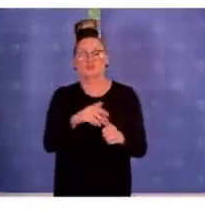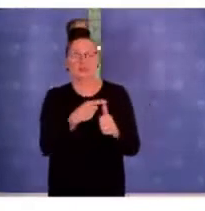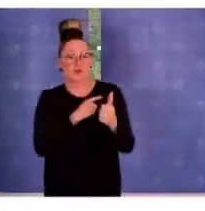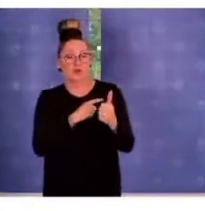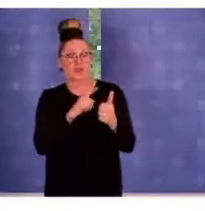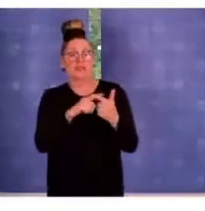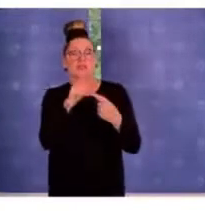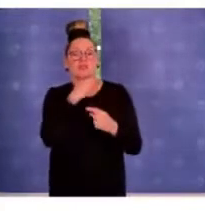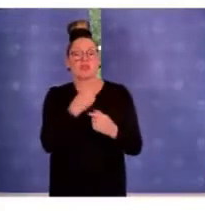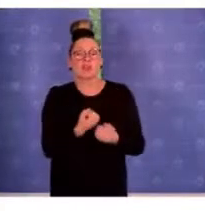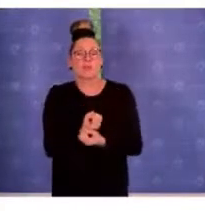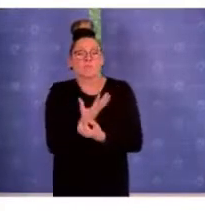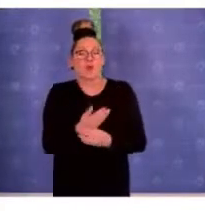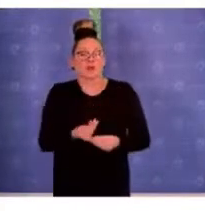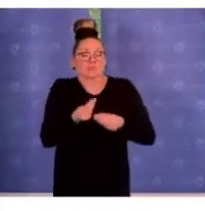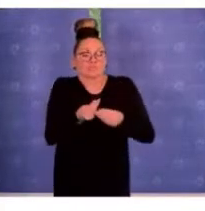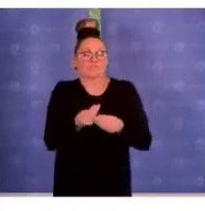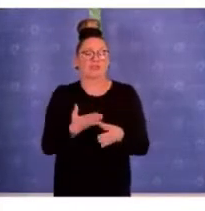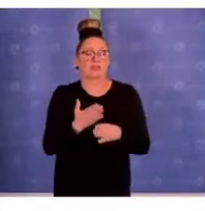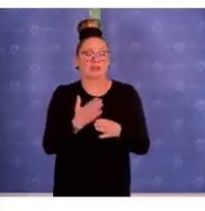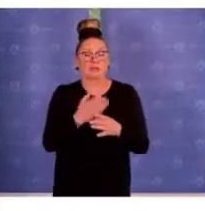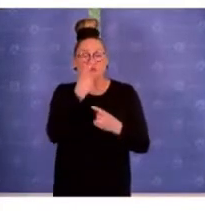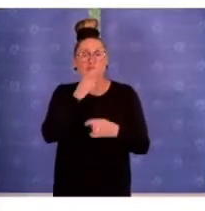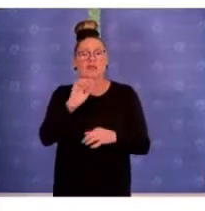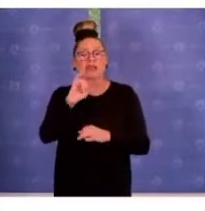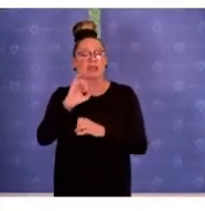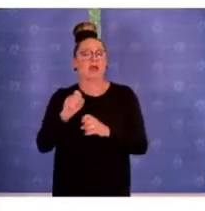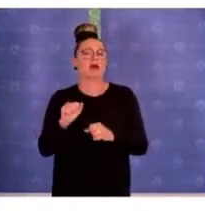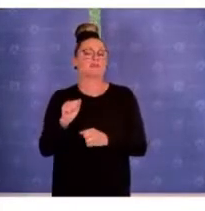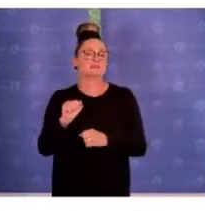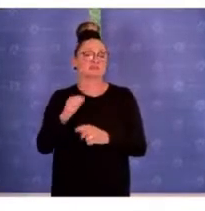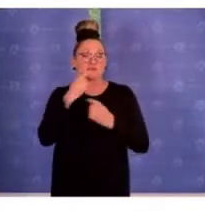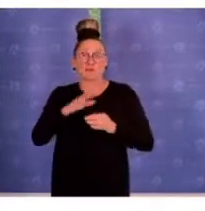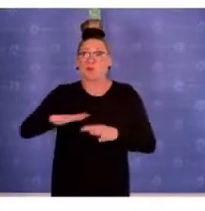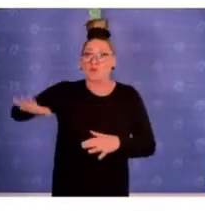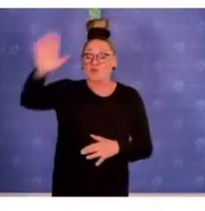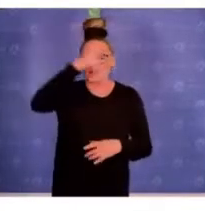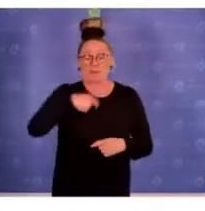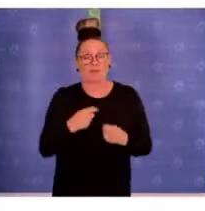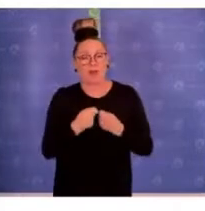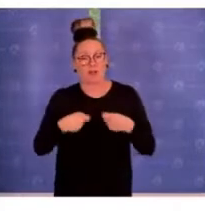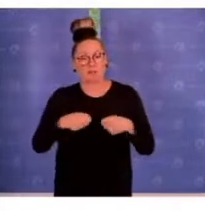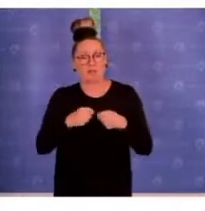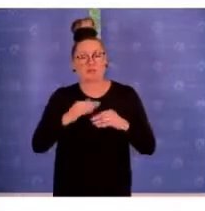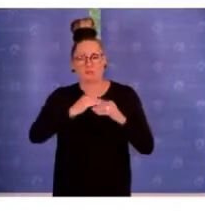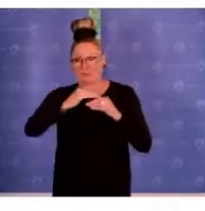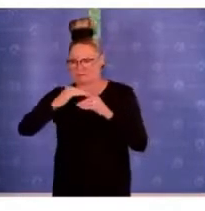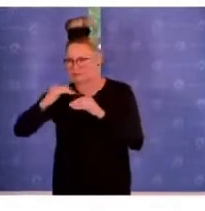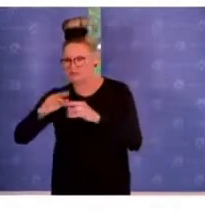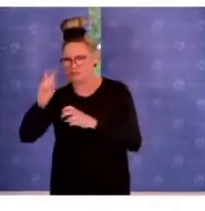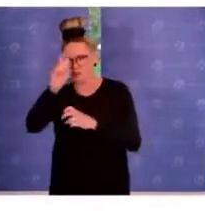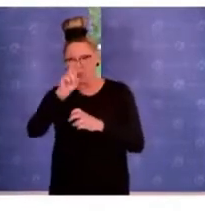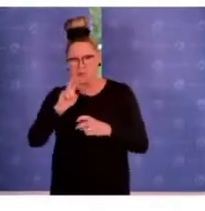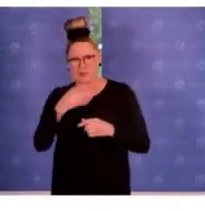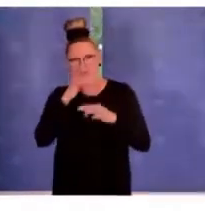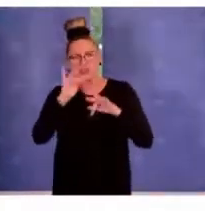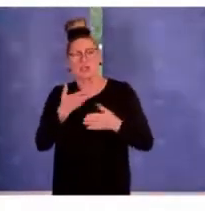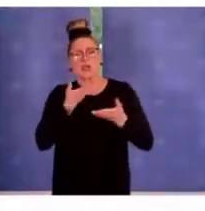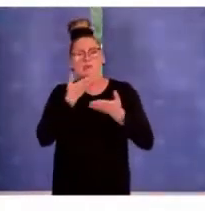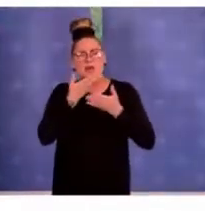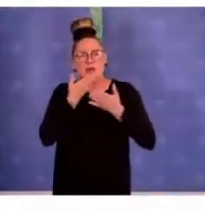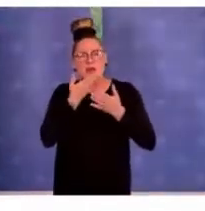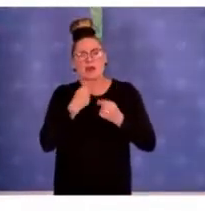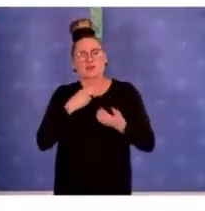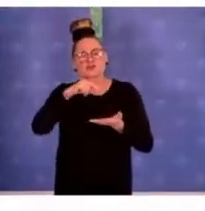Impuls gegeben hat, nach und nach RIAS bundesweit und in vielen anderen Bundesländern zu entwickeln. Die Beratungsstelle OFEG,